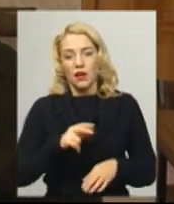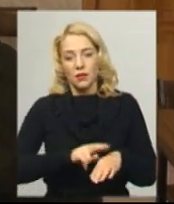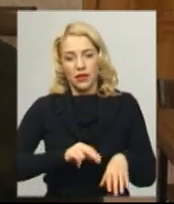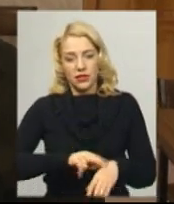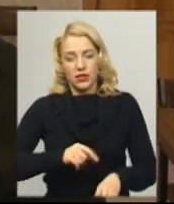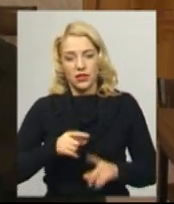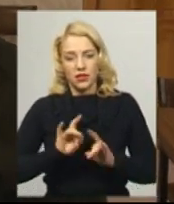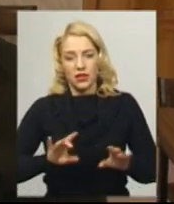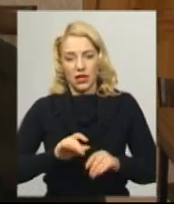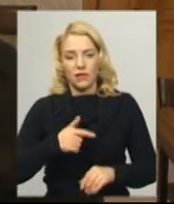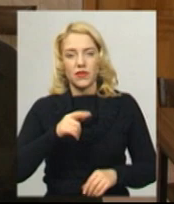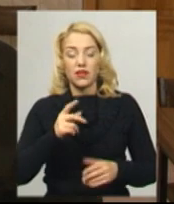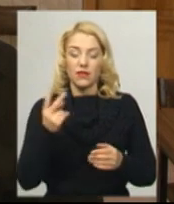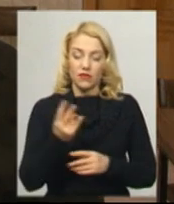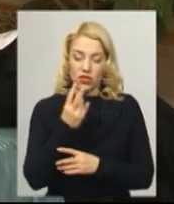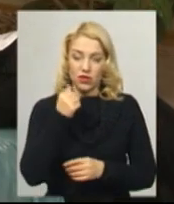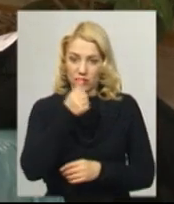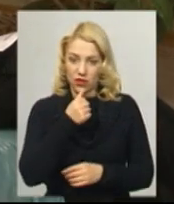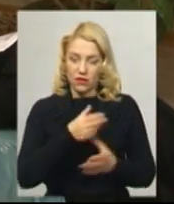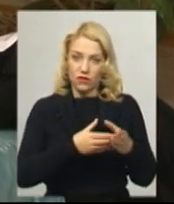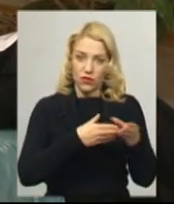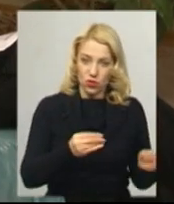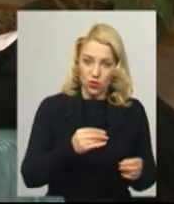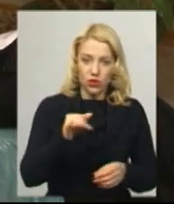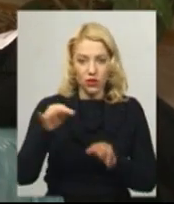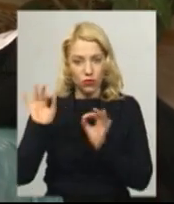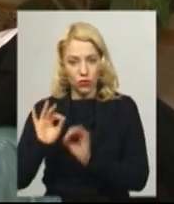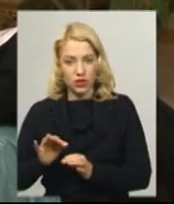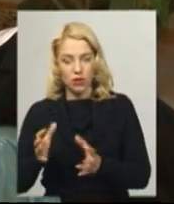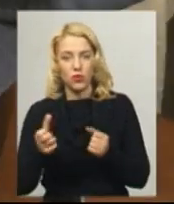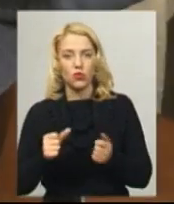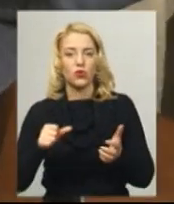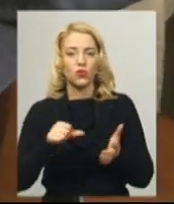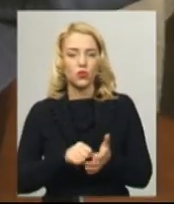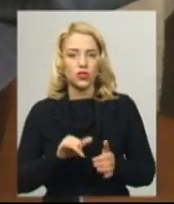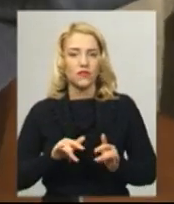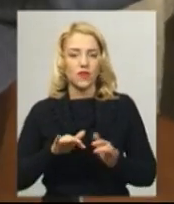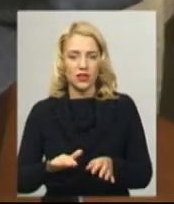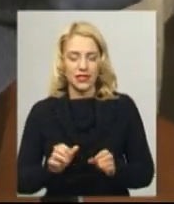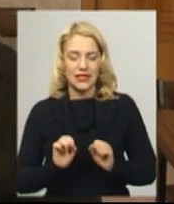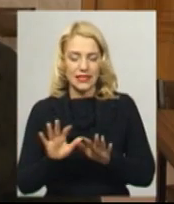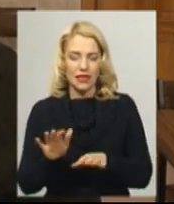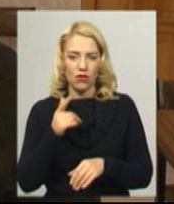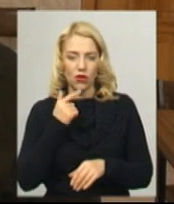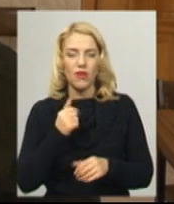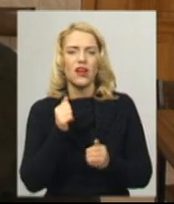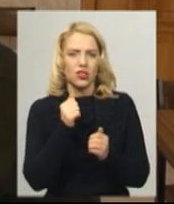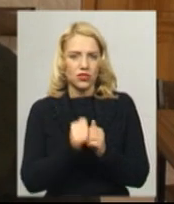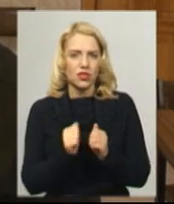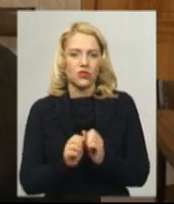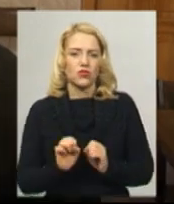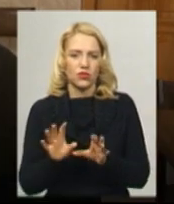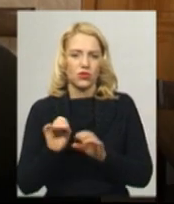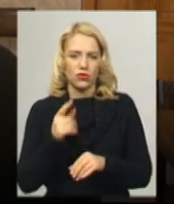Ганна Стримбіцька, двічі на рік навесні та восени беруть участь у акції «Здай кров, рятуй життя». Але діляться кров'ю частіше. Патрульна поліція